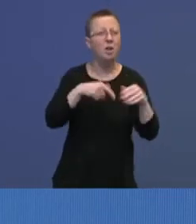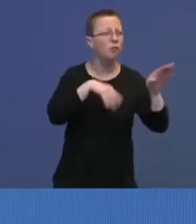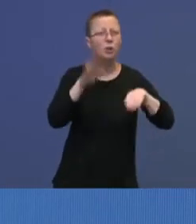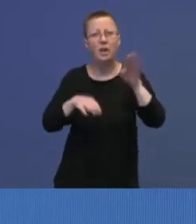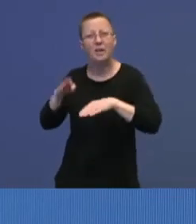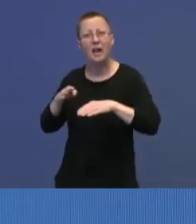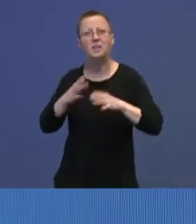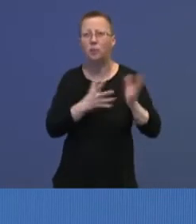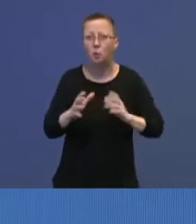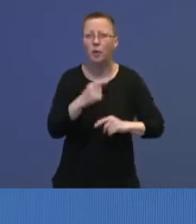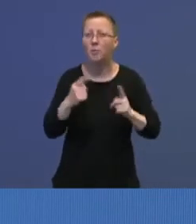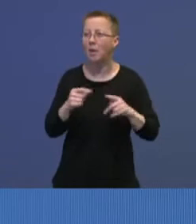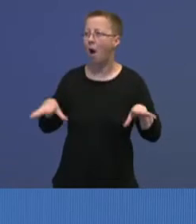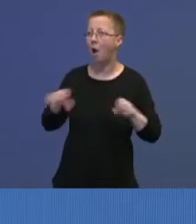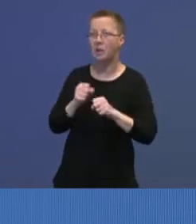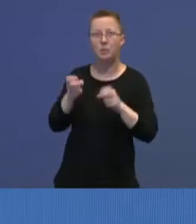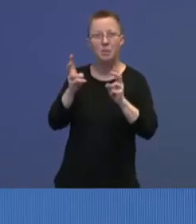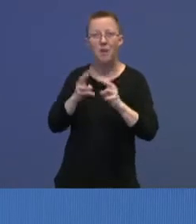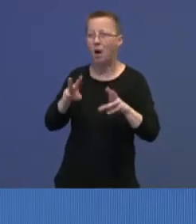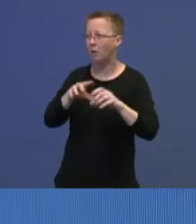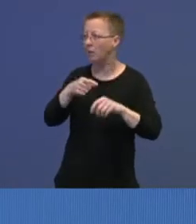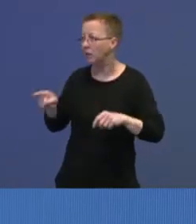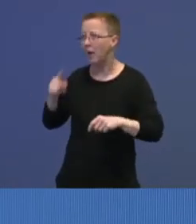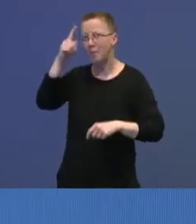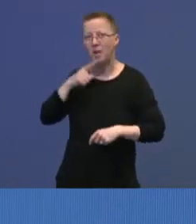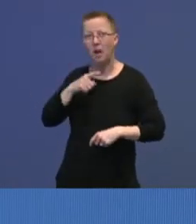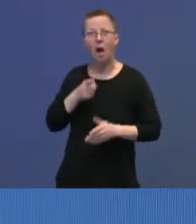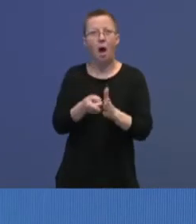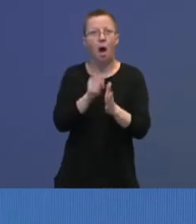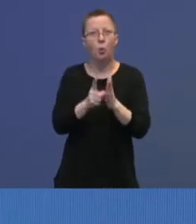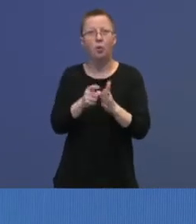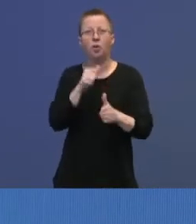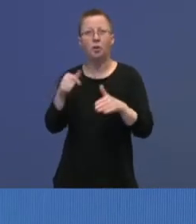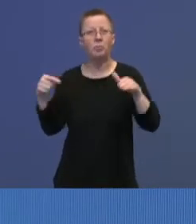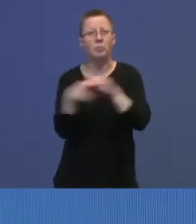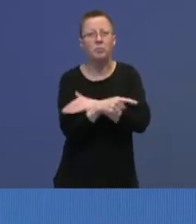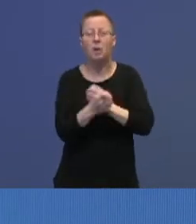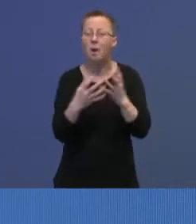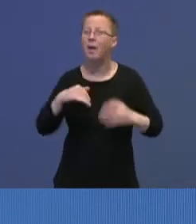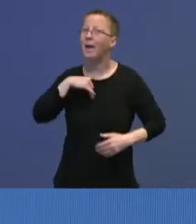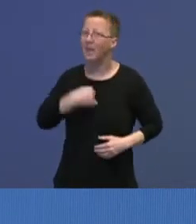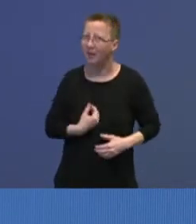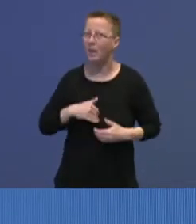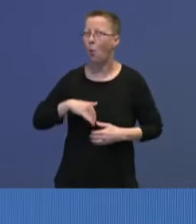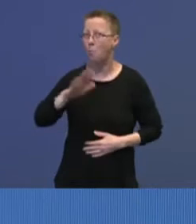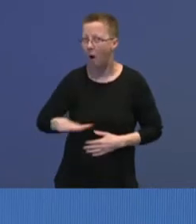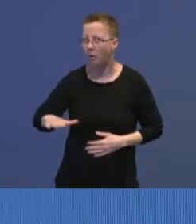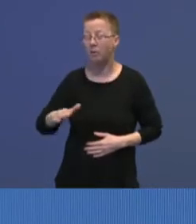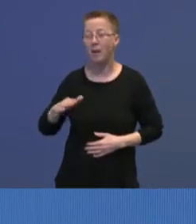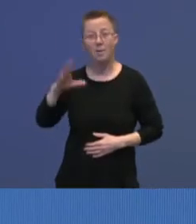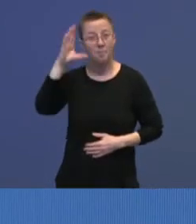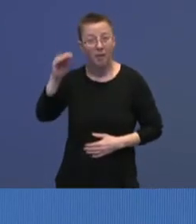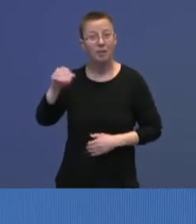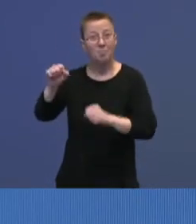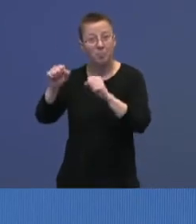mennesker som ganske akutt er kastet ut i nød. De fleste er kvinner og barn. Menn er igjen i Ukraina i den